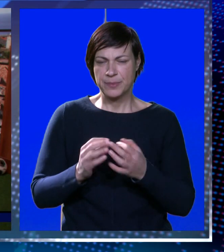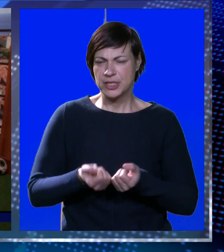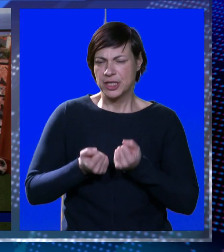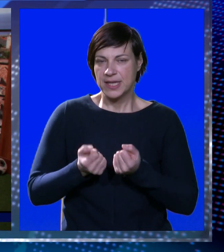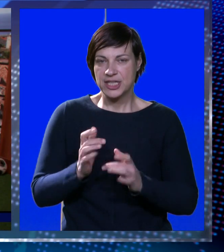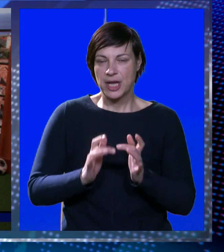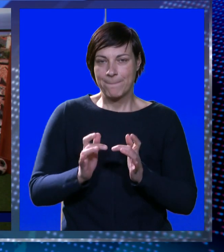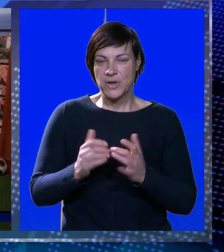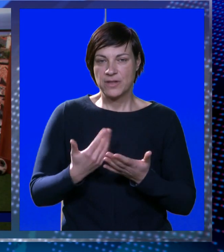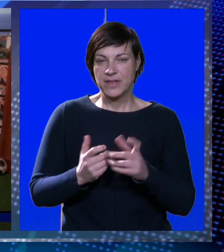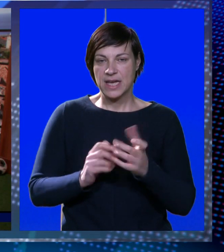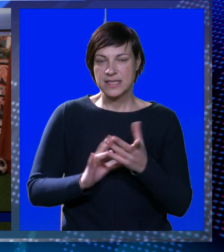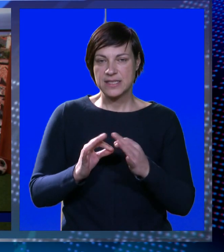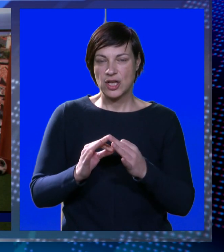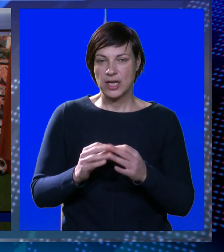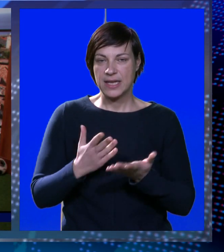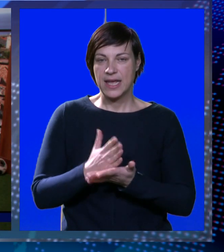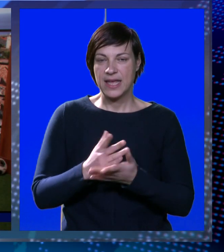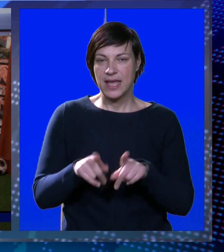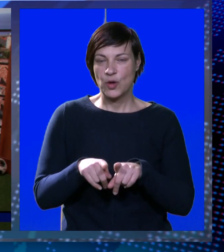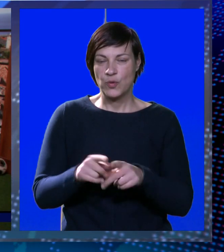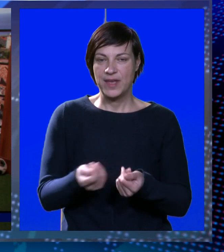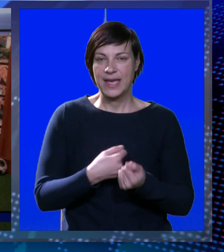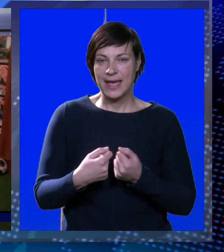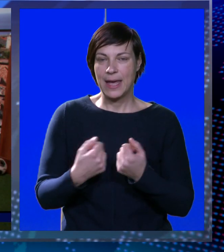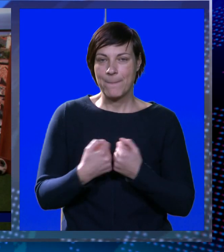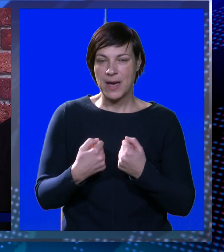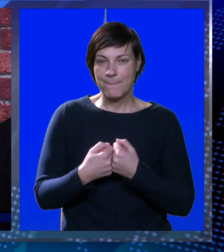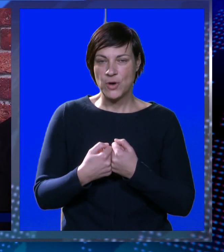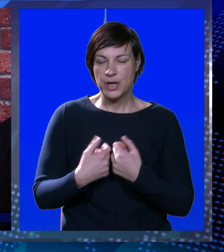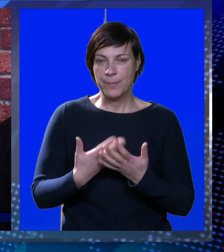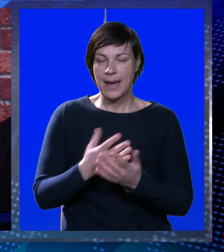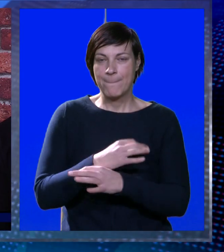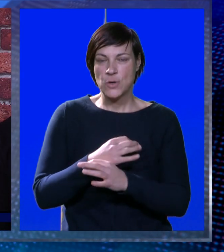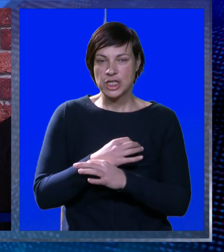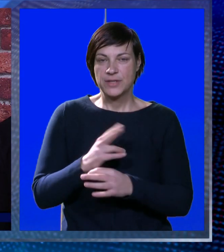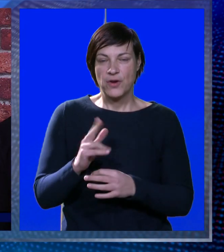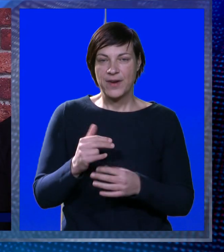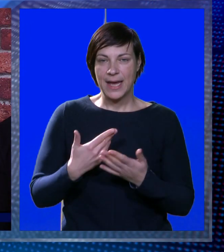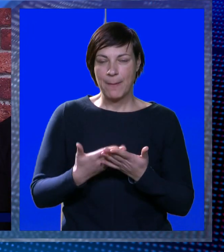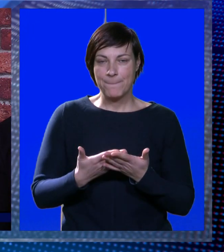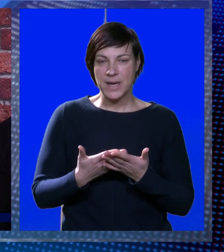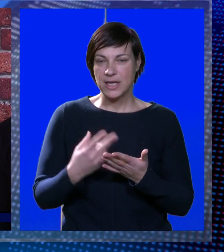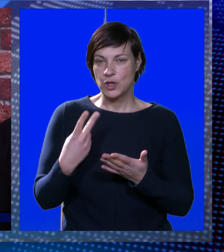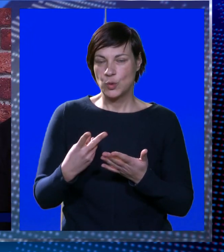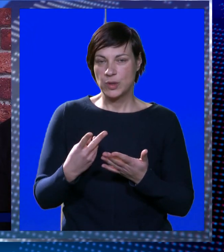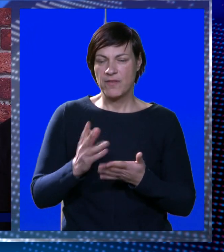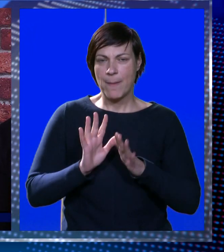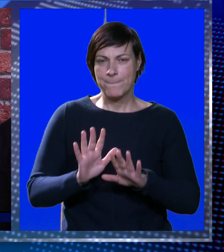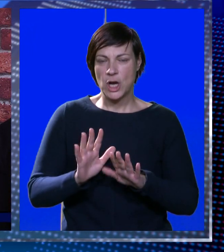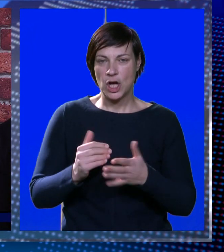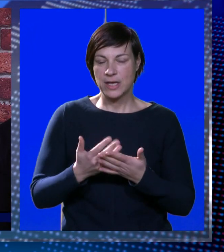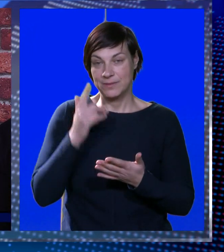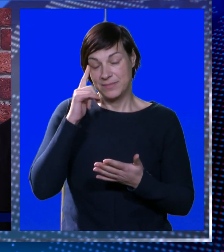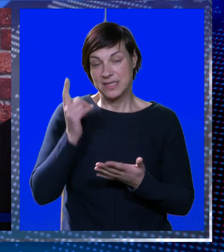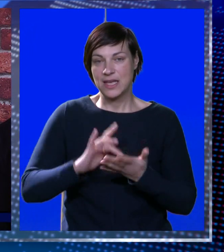nezgodni, nezgodni uigrani. A Solime Plac, to je uvijek vječno ekipa borbena, vječno poždatvovna. Imaju dva bloka.